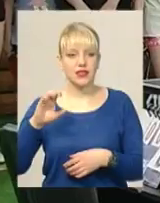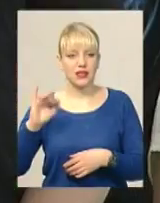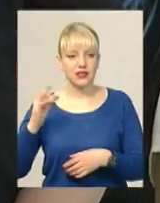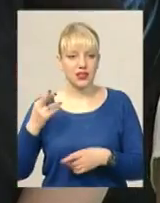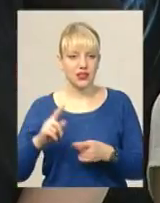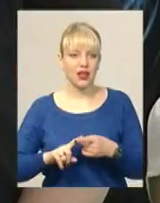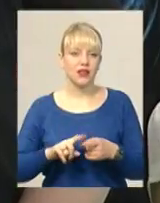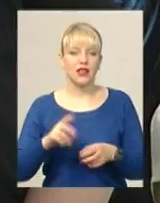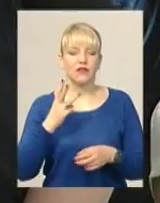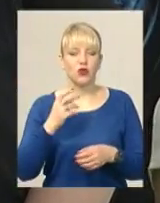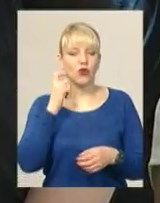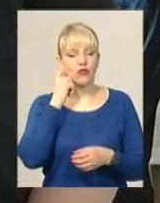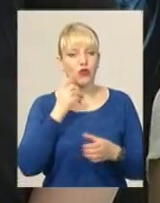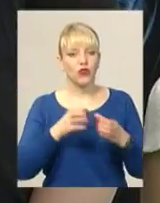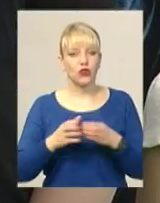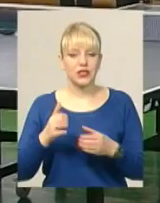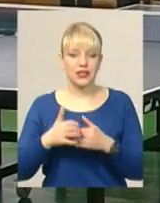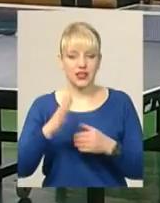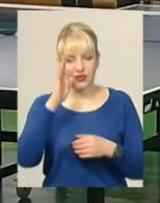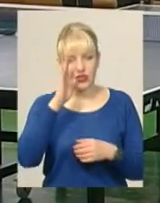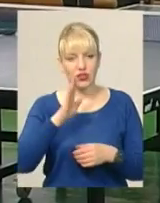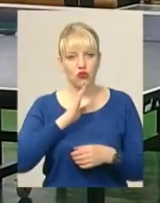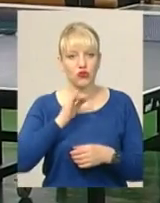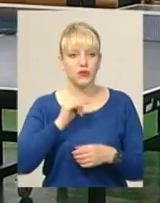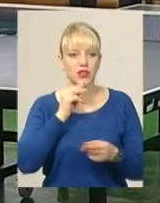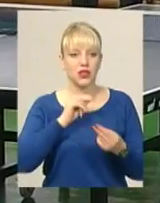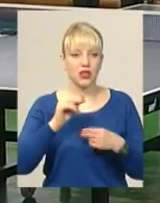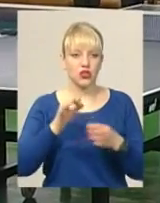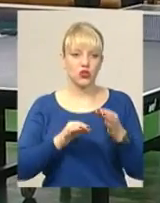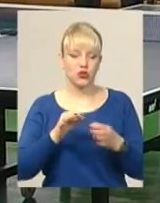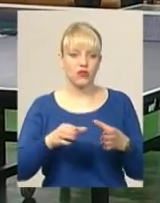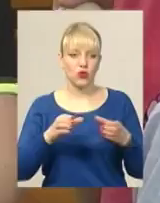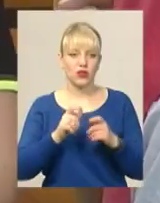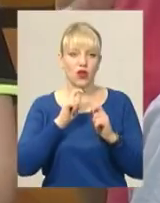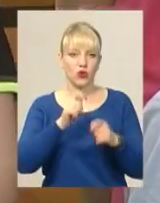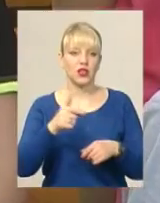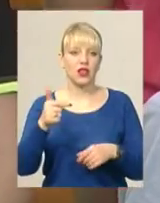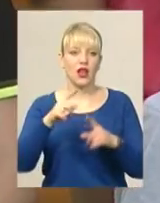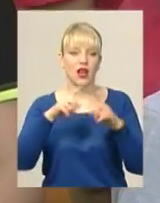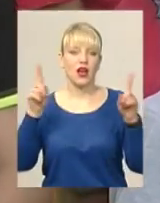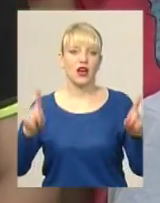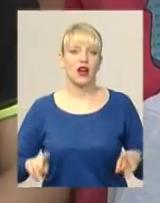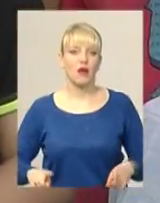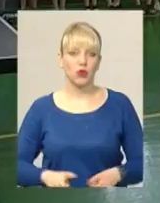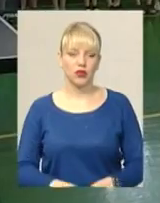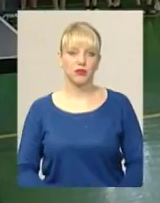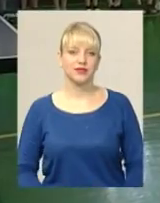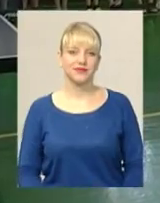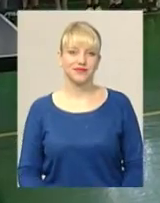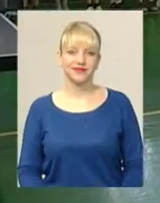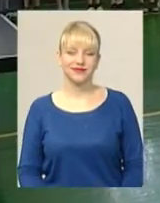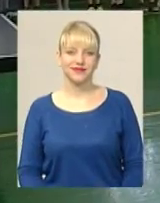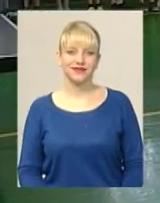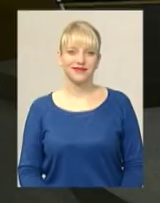визначалися в усіх трьох вікових групах серед дівчат і хлопців, і кращих суддівська колегія нагородила грамотами. Світлана Поробок, Віктор Кривий, новини